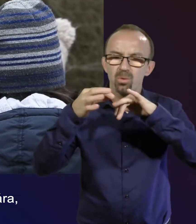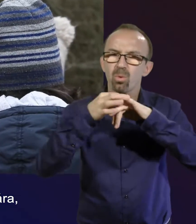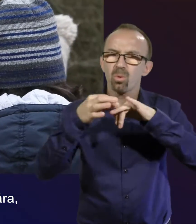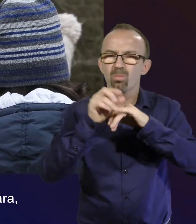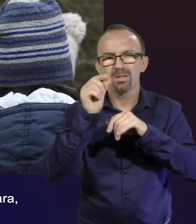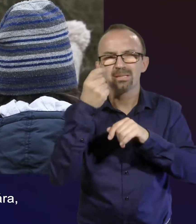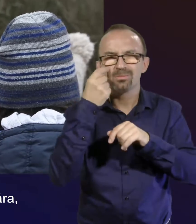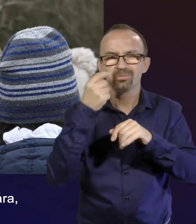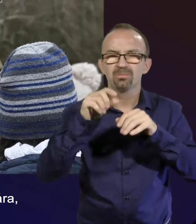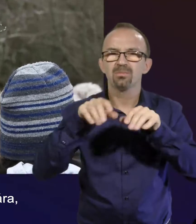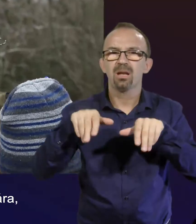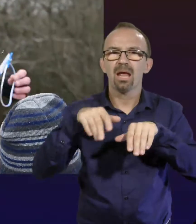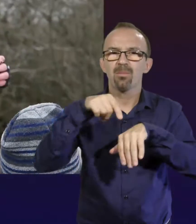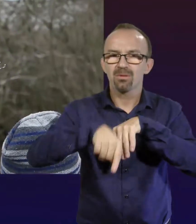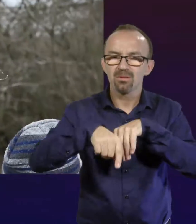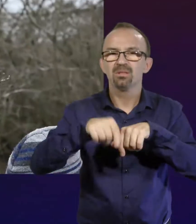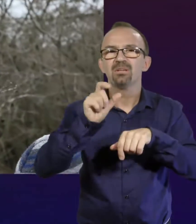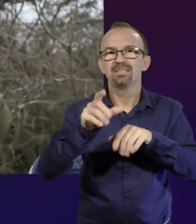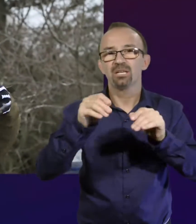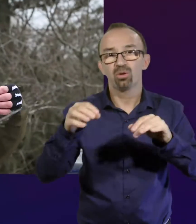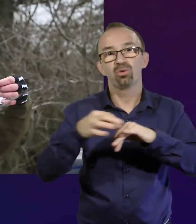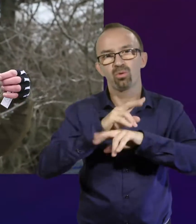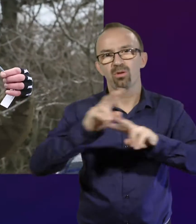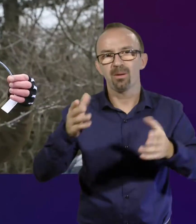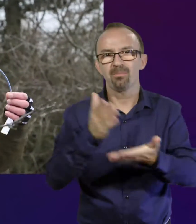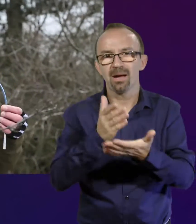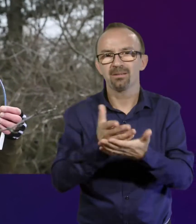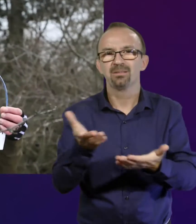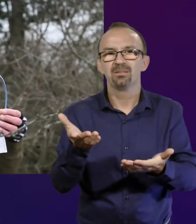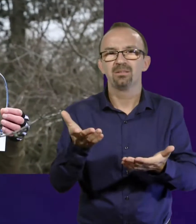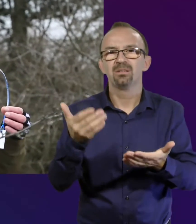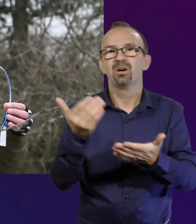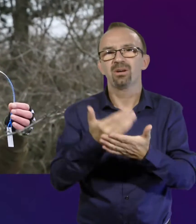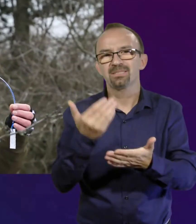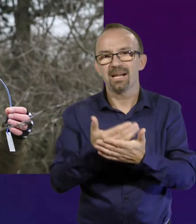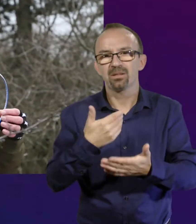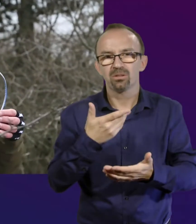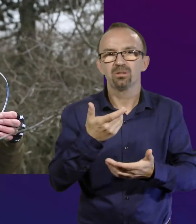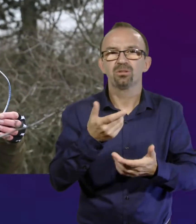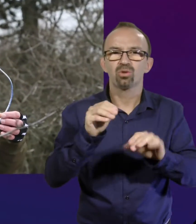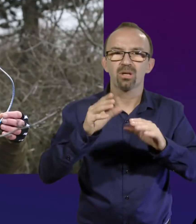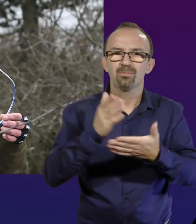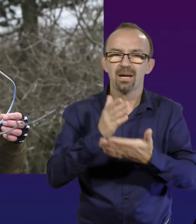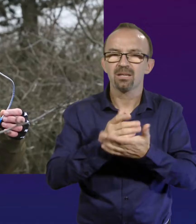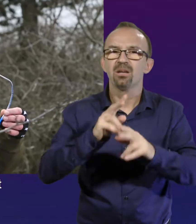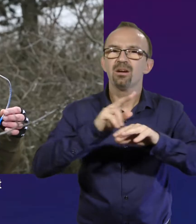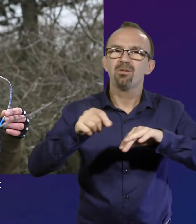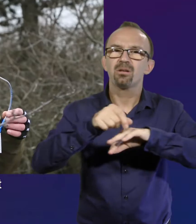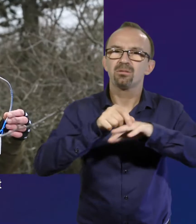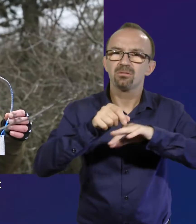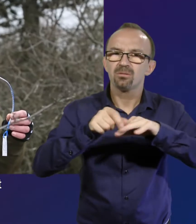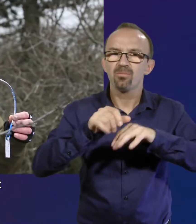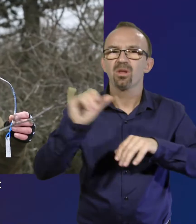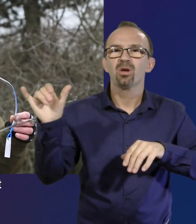gyűrűket rakunk a madarak lábára. Ugye ezen jó sok gyűrű van, hát már nyilván használtam belőle egy jó párat, van